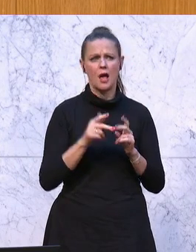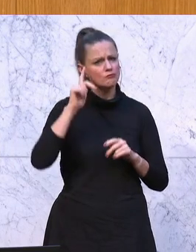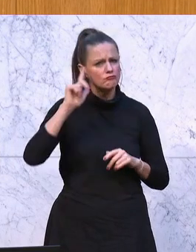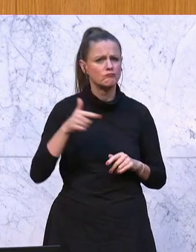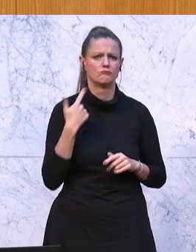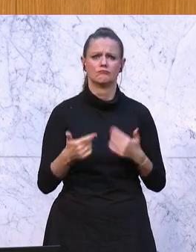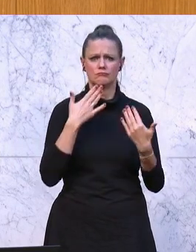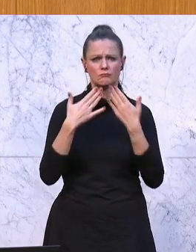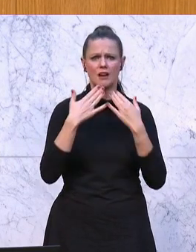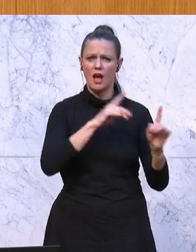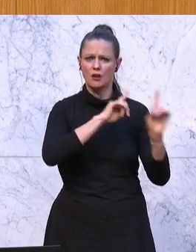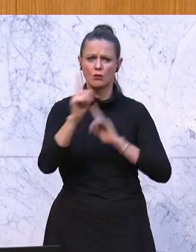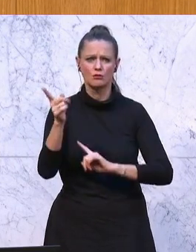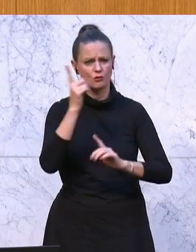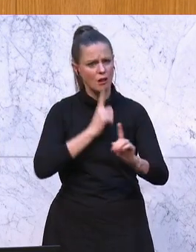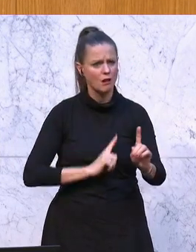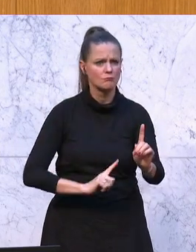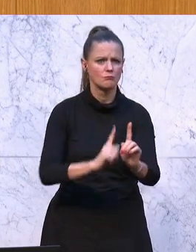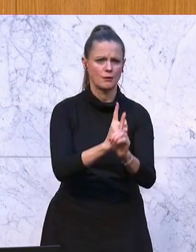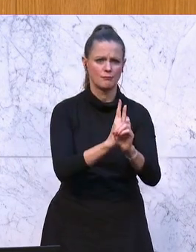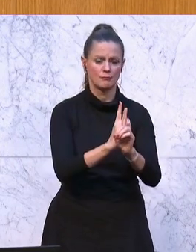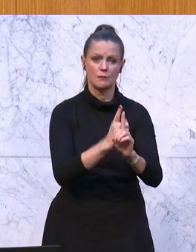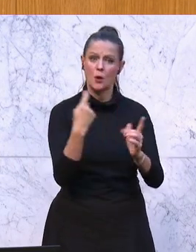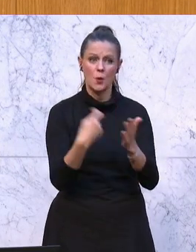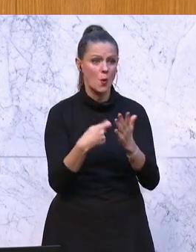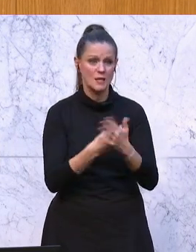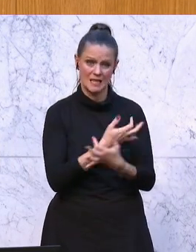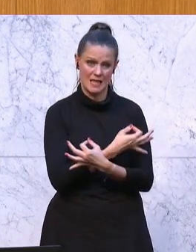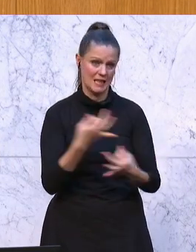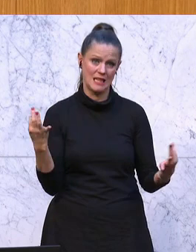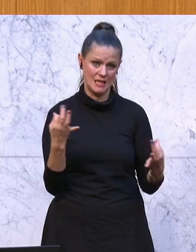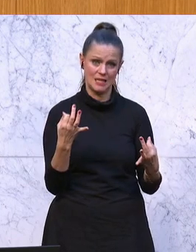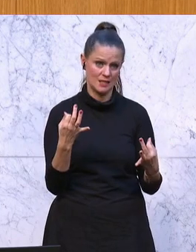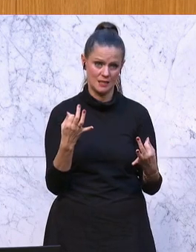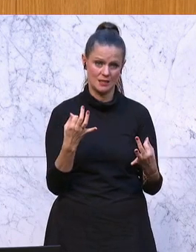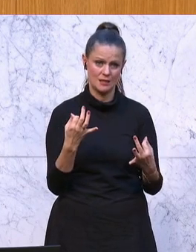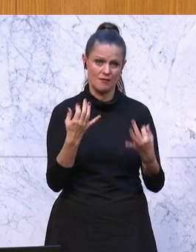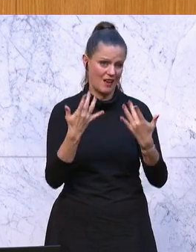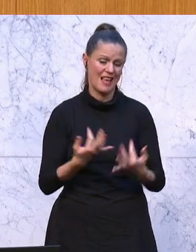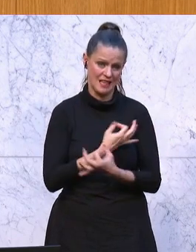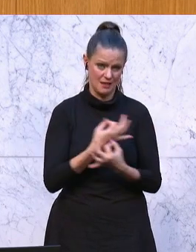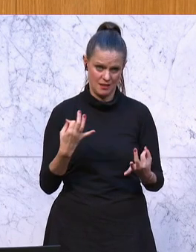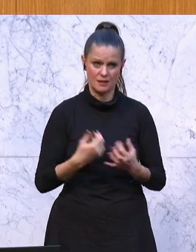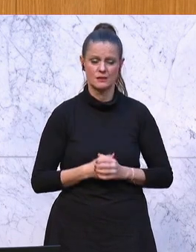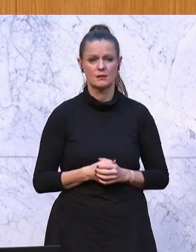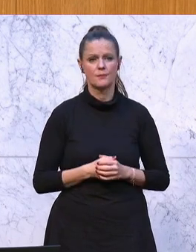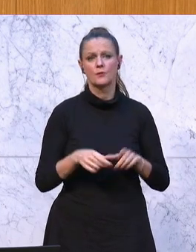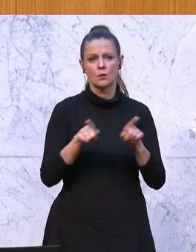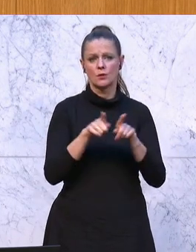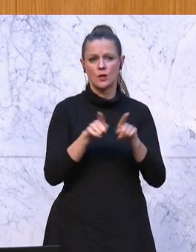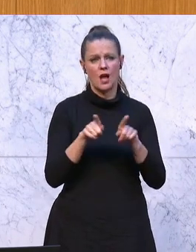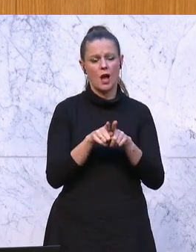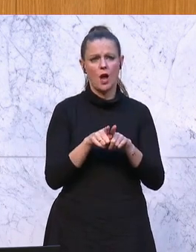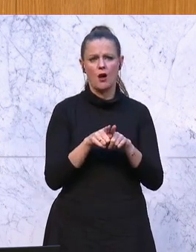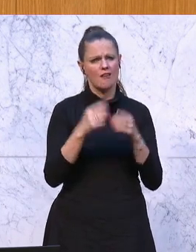zu so einer Beratungsstelle gehen. Es gibt keine Kosten, es werden dort keine Kosten verrechnet und es wird ganz